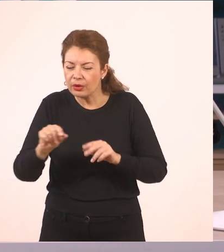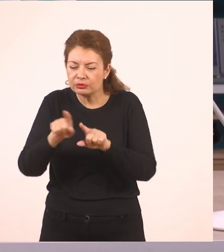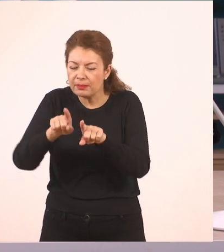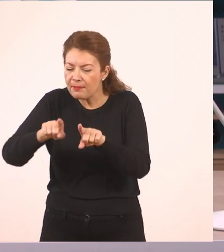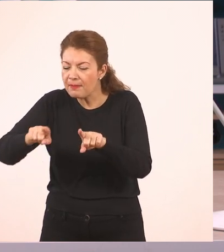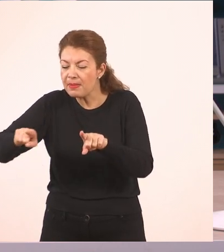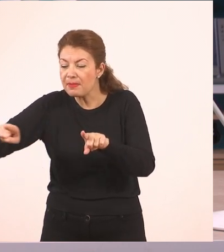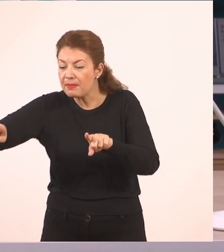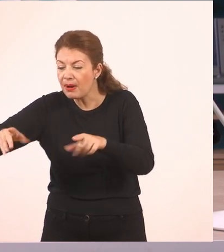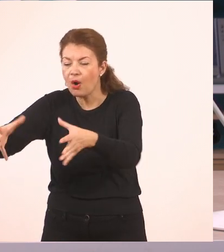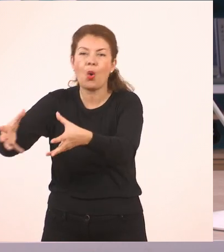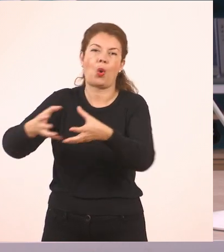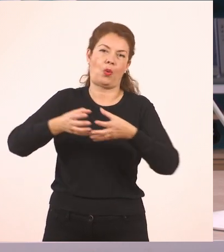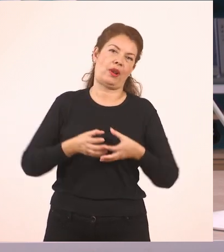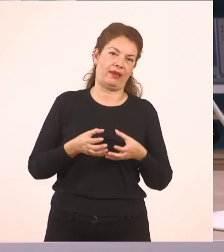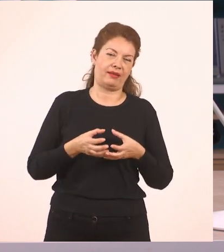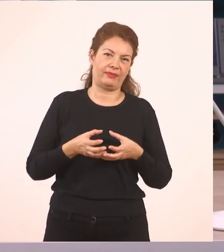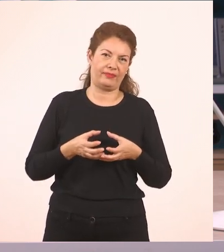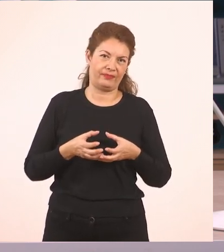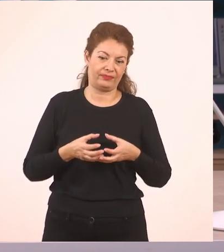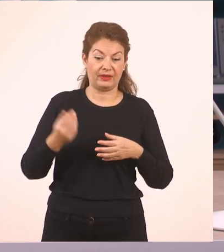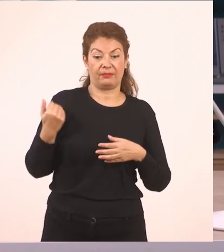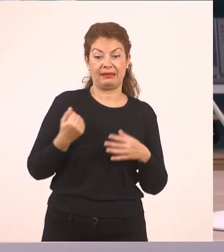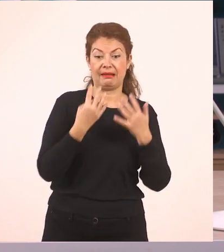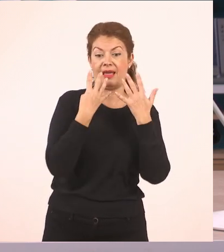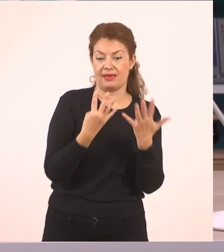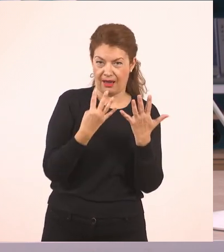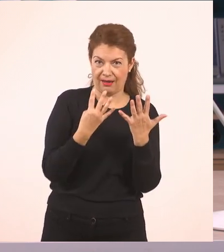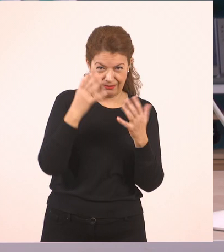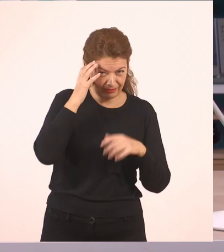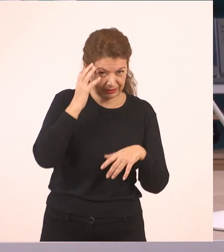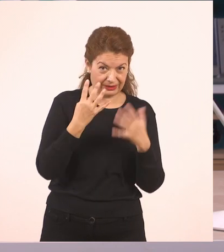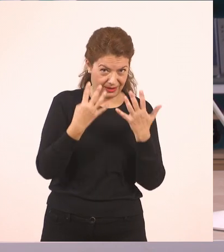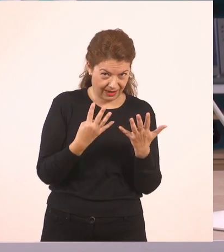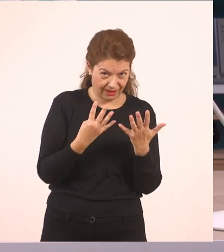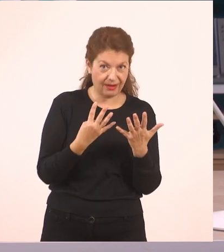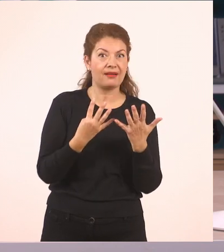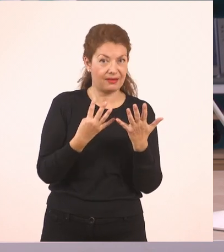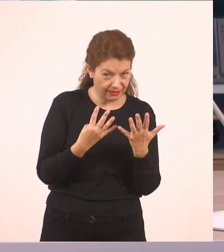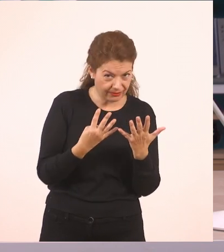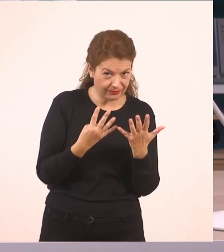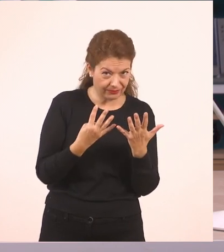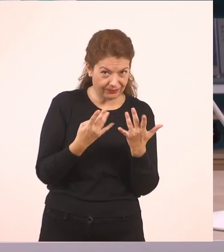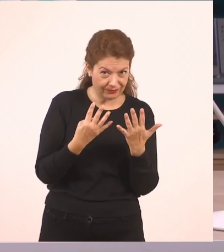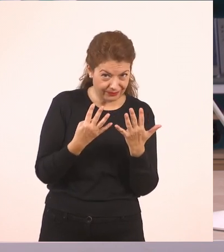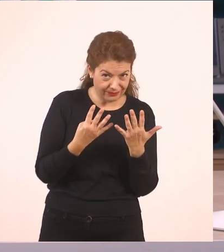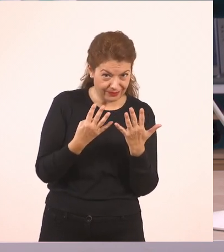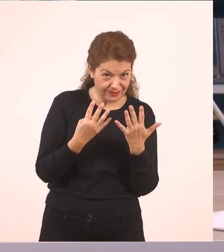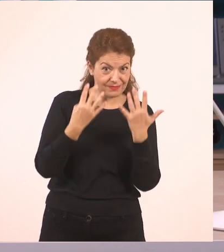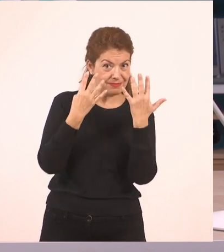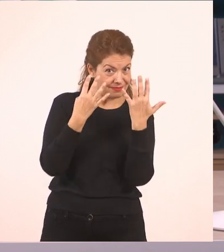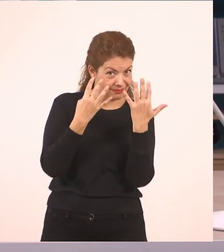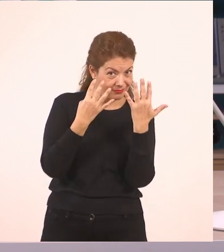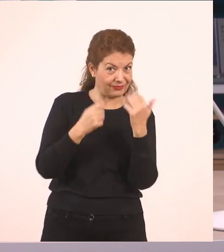Είχα 9, 5 στη μία παλαμίτσα όσα τα δάχτυλά μου και 4